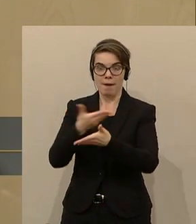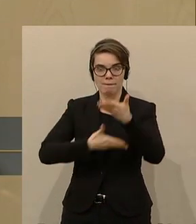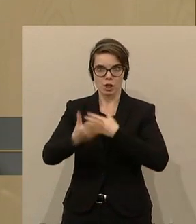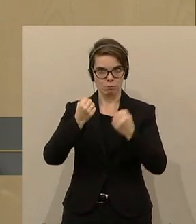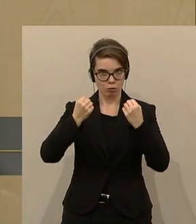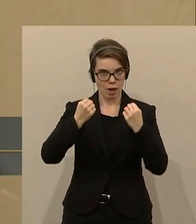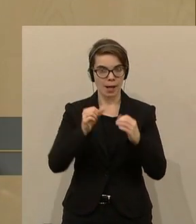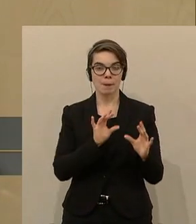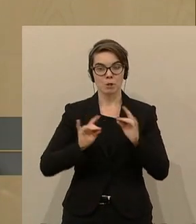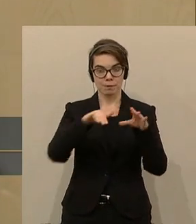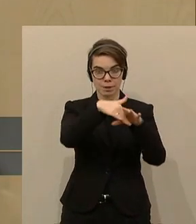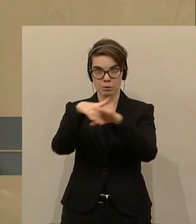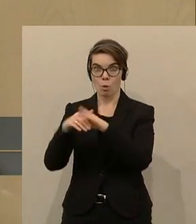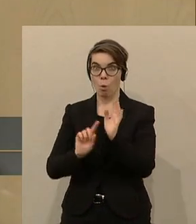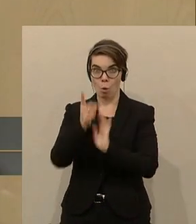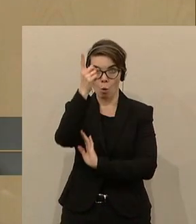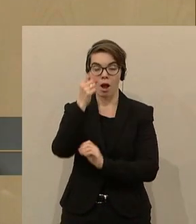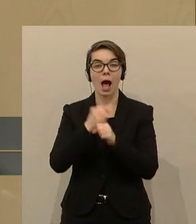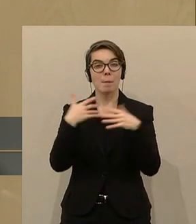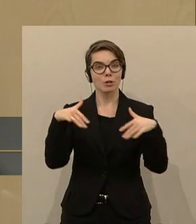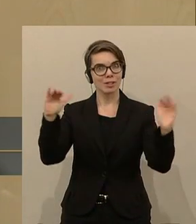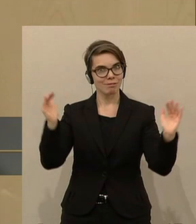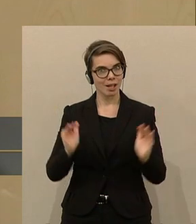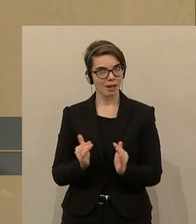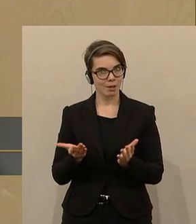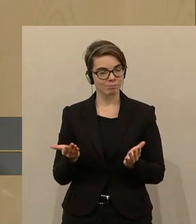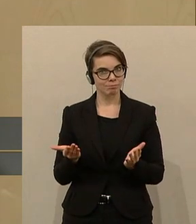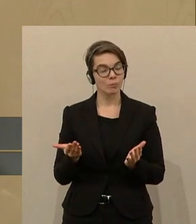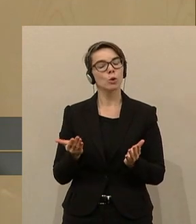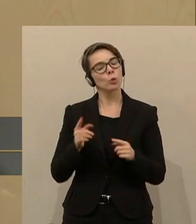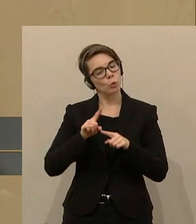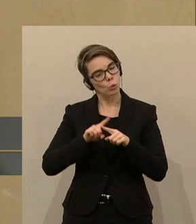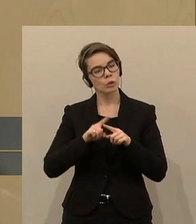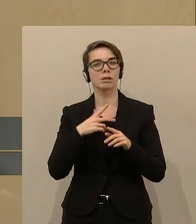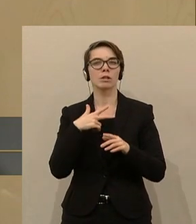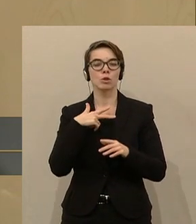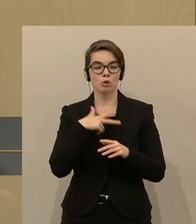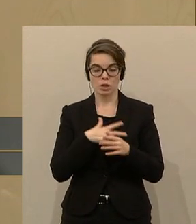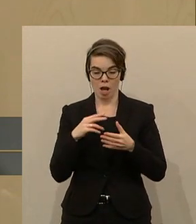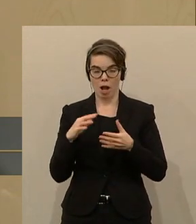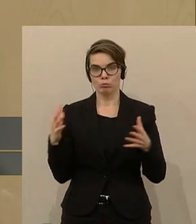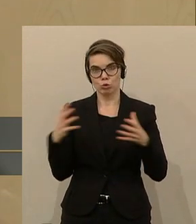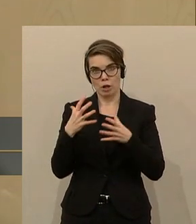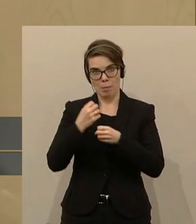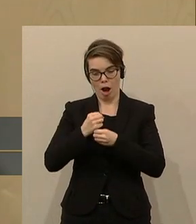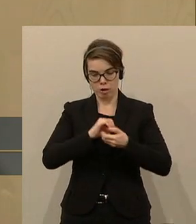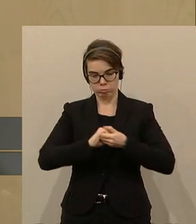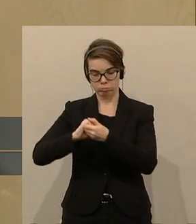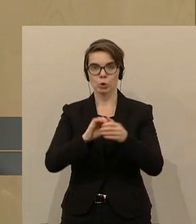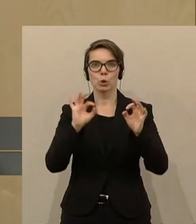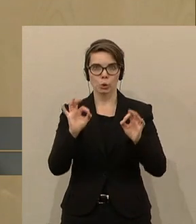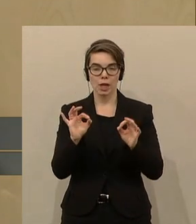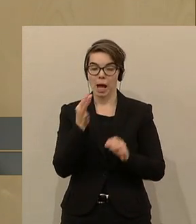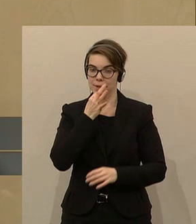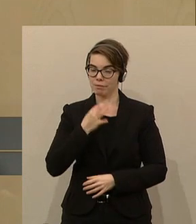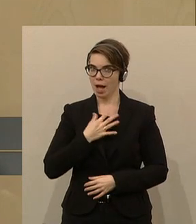Beschäftigung, mit sinkender Arbeitslosigkeit und mit gutem sozialen Zusammenhalt. Die Frage ist